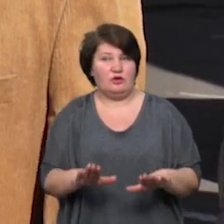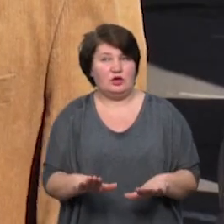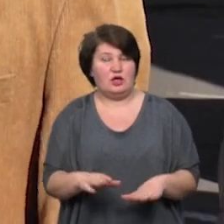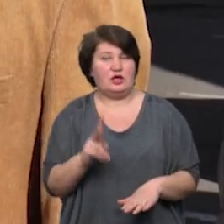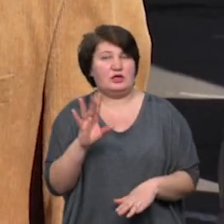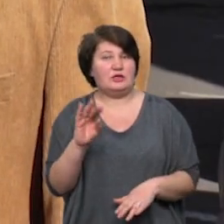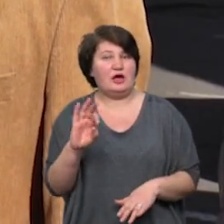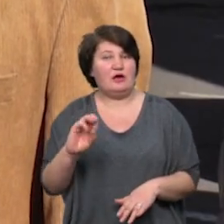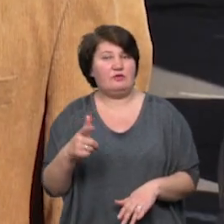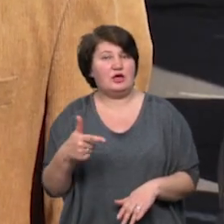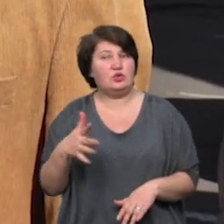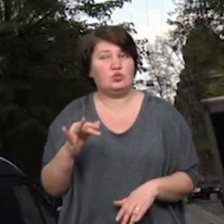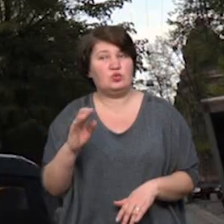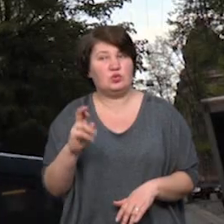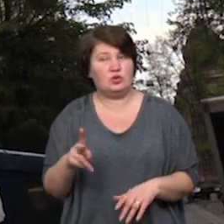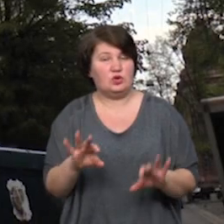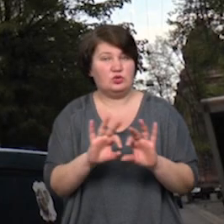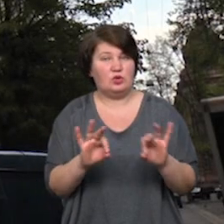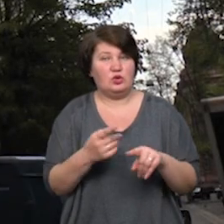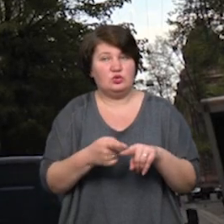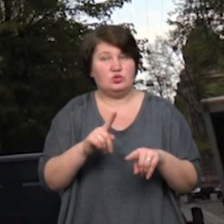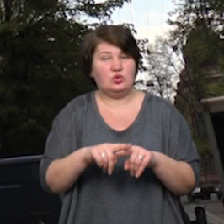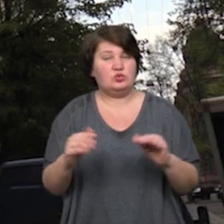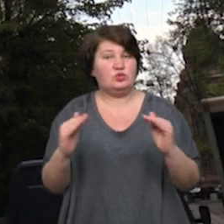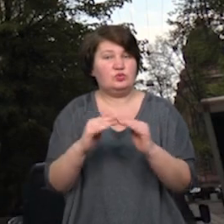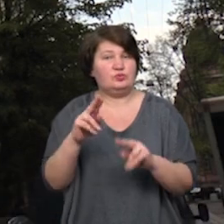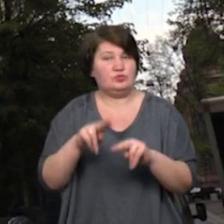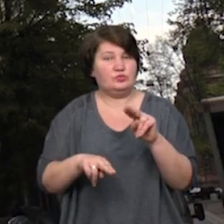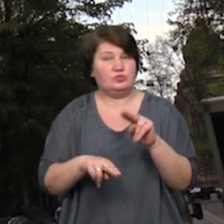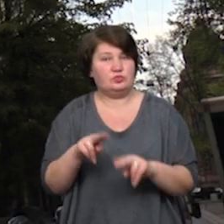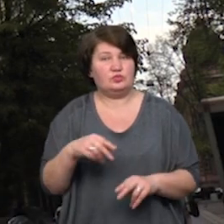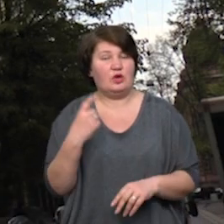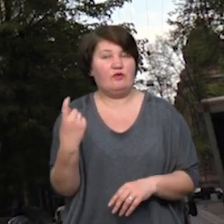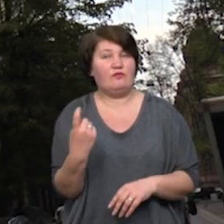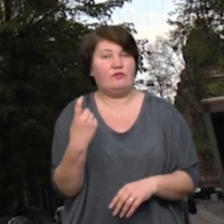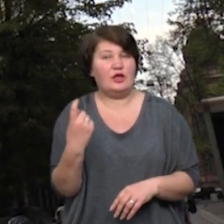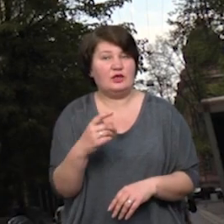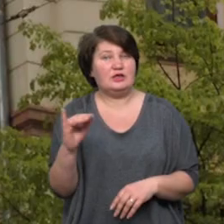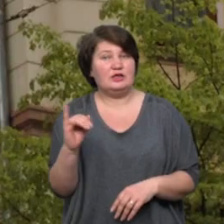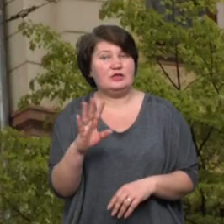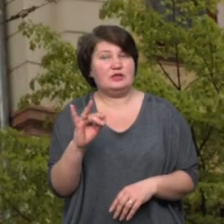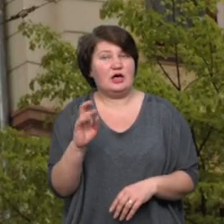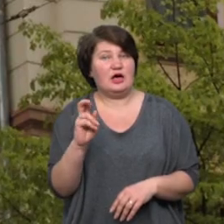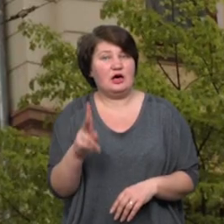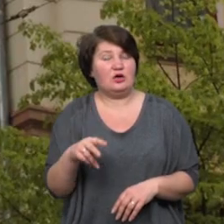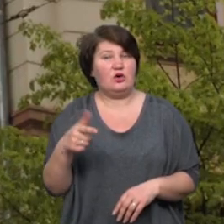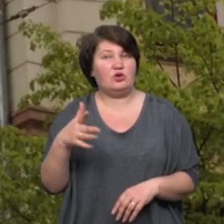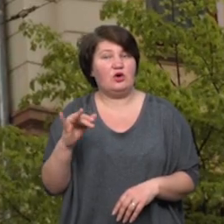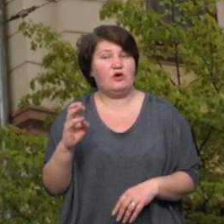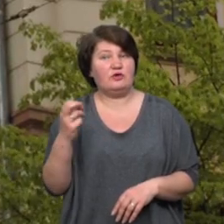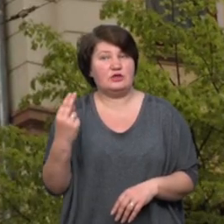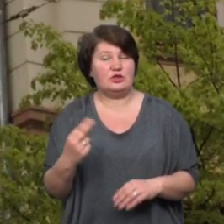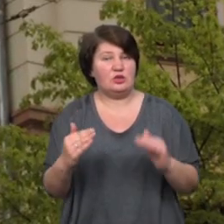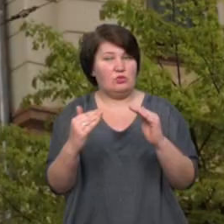Ростислав Гандзюк розповідає, що цю кам'яницю збудував домовласник Ісаак Майєр Горовіц. На будинку є